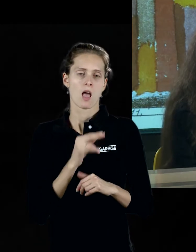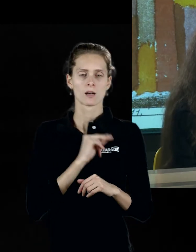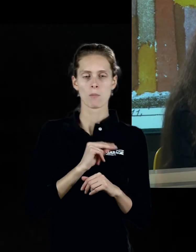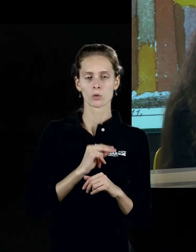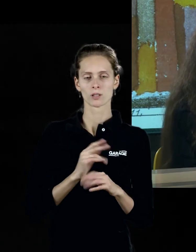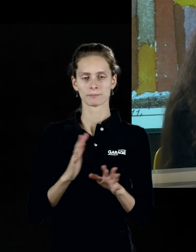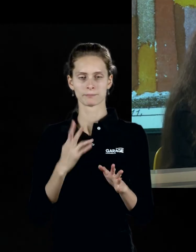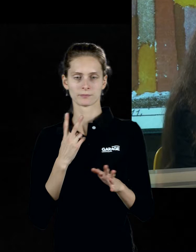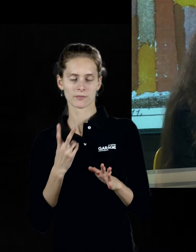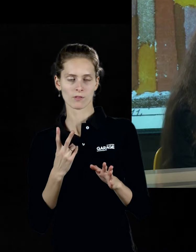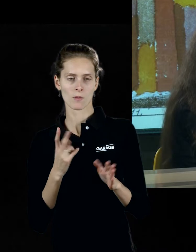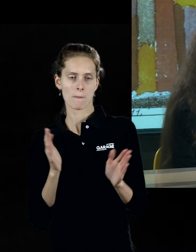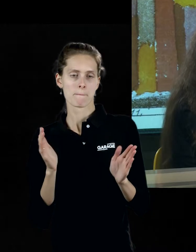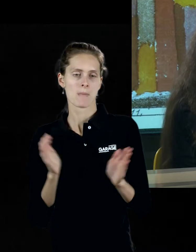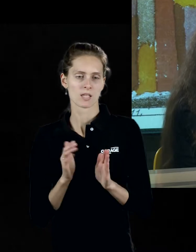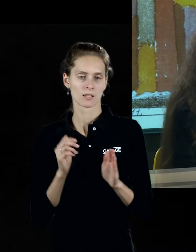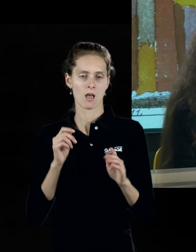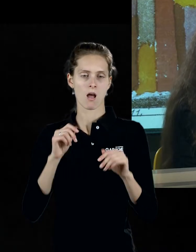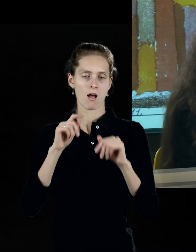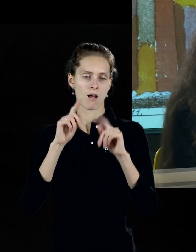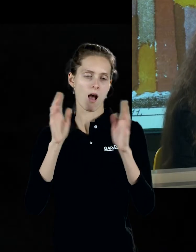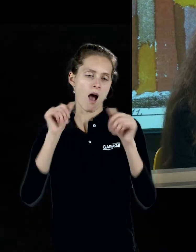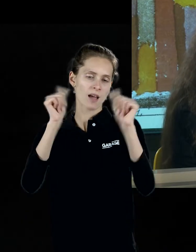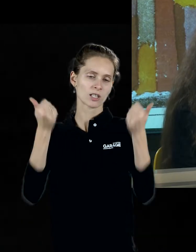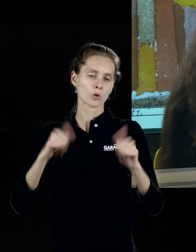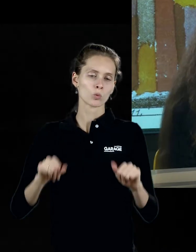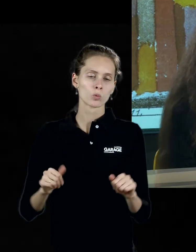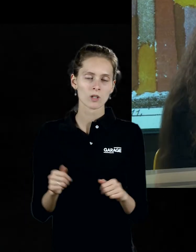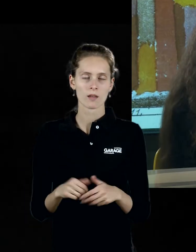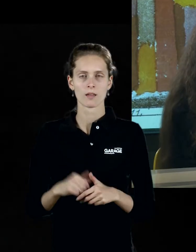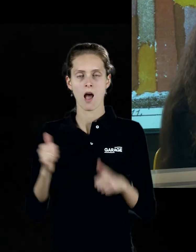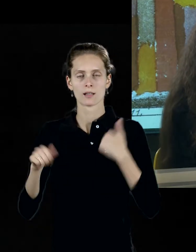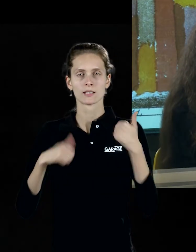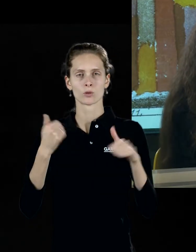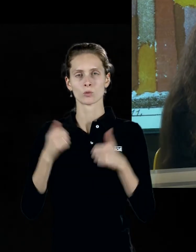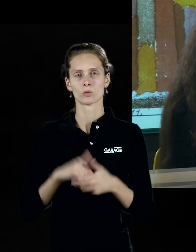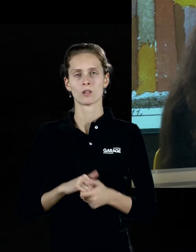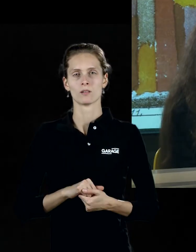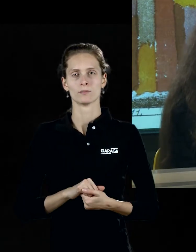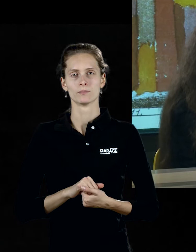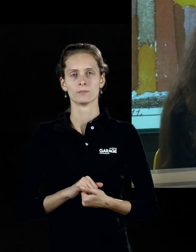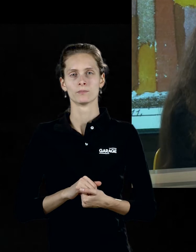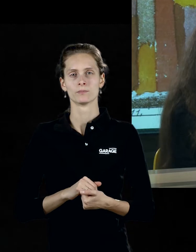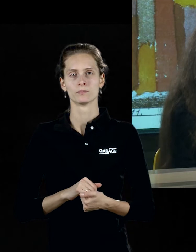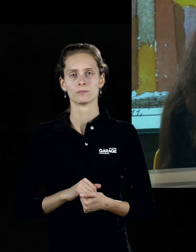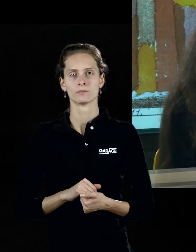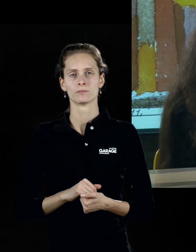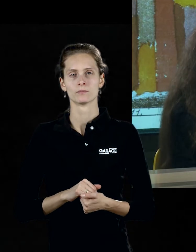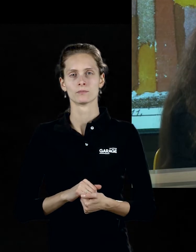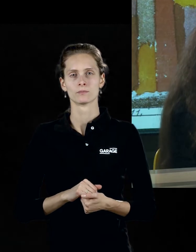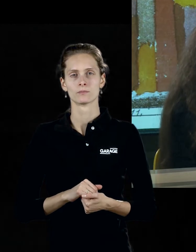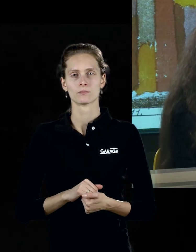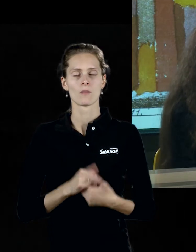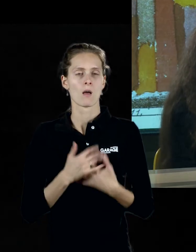органической и более архитектурной, чем произведения кандинского того же времени. И, похоже, они, наверное, на такие